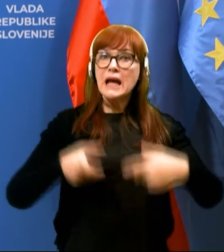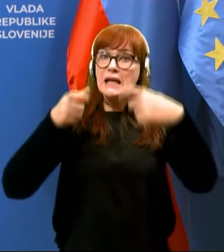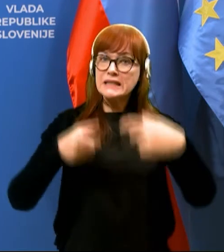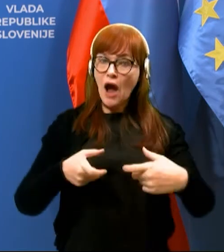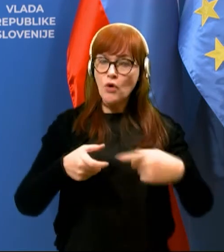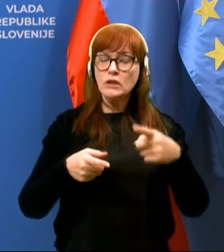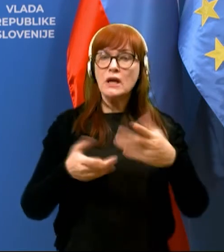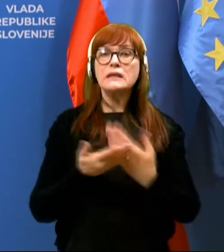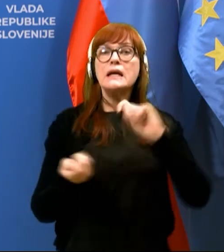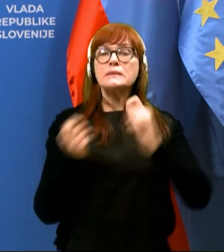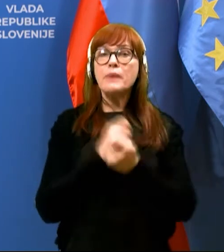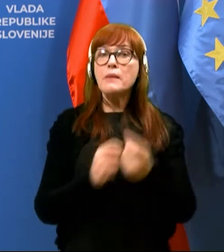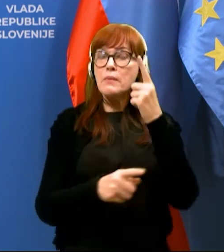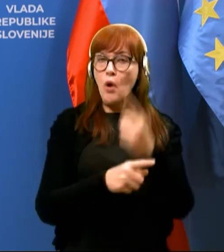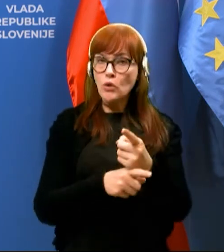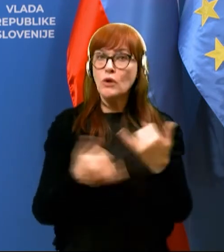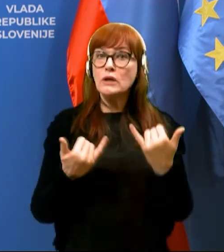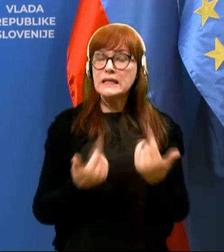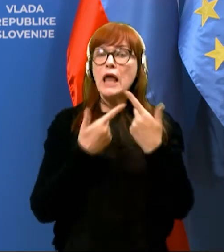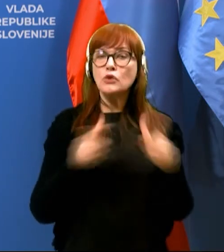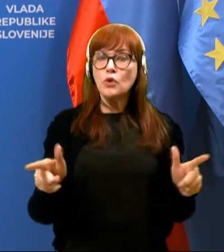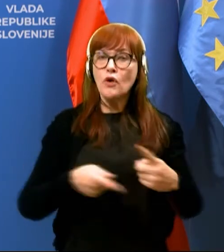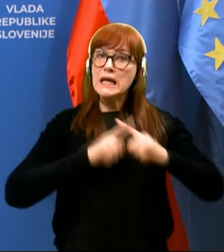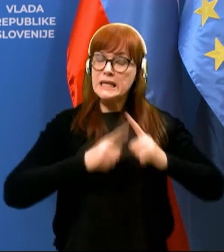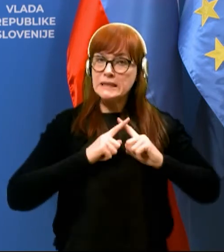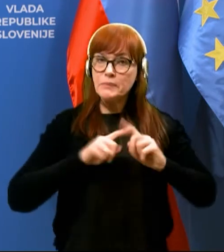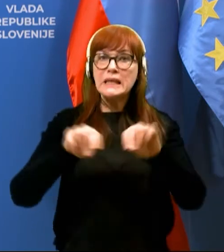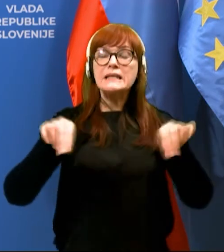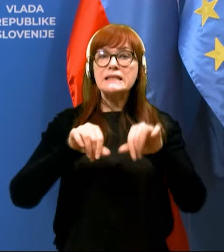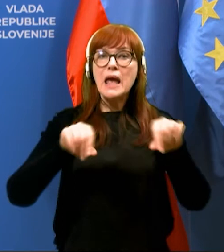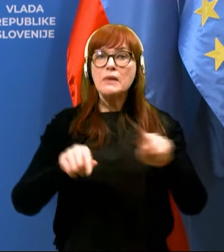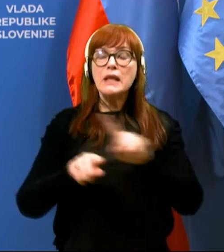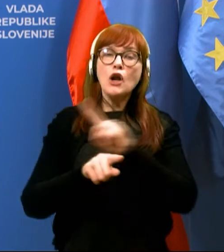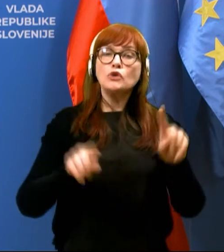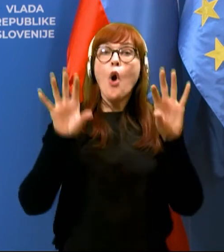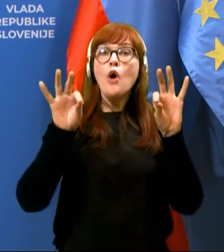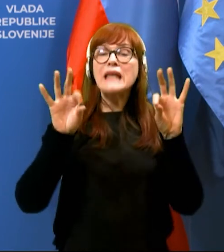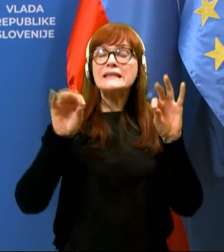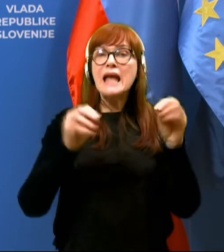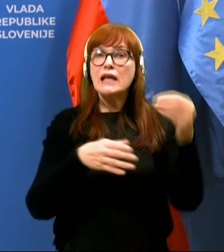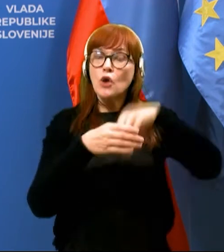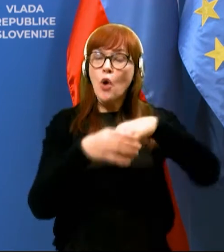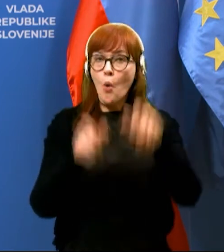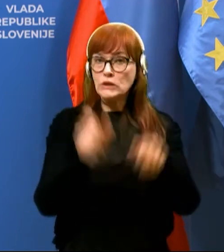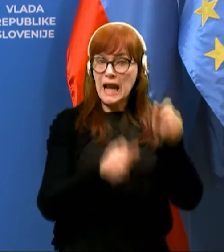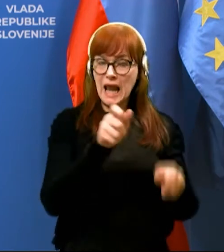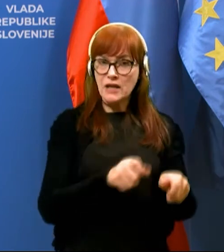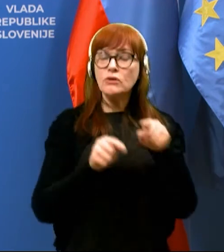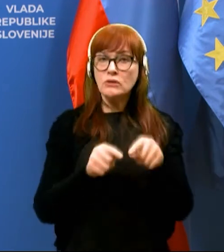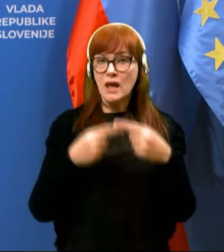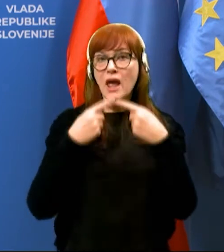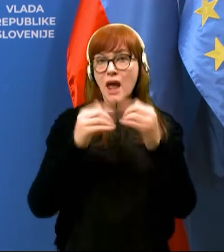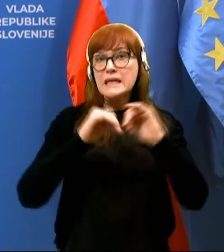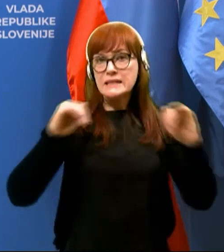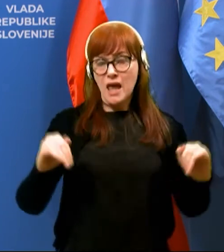kjer za spremembo odloka, torej so dovoljeni izpiti in seminari za do 10 deležencev. Te nevedene izjeme so